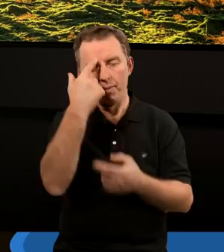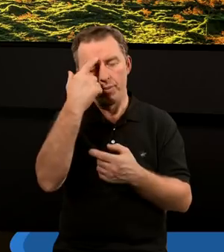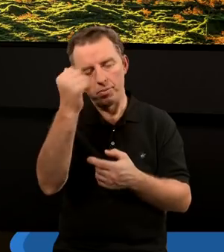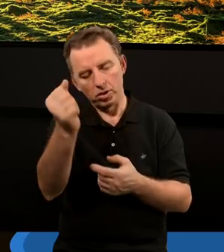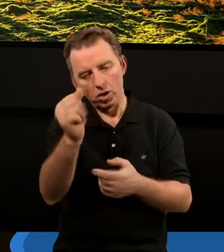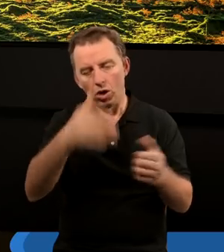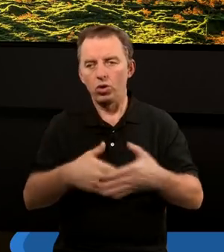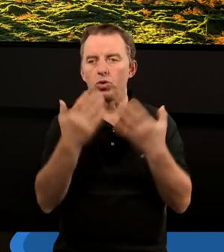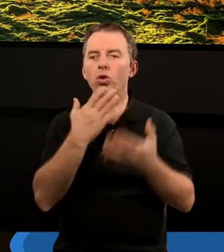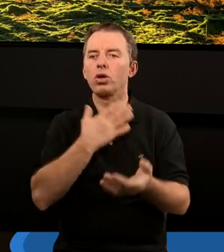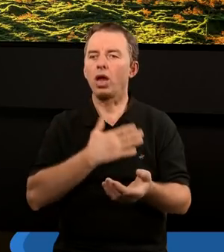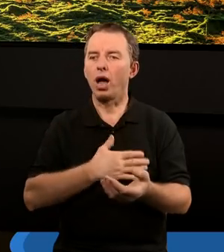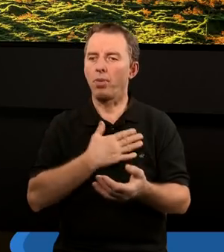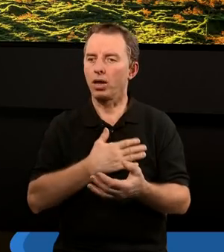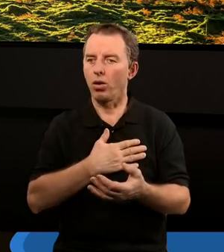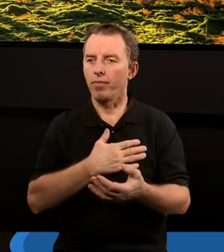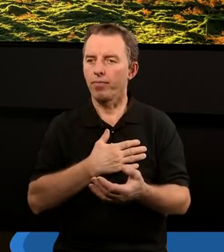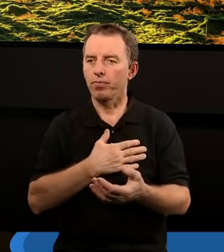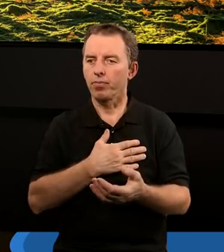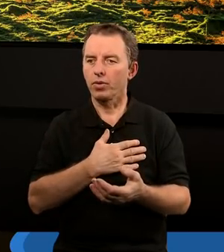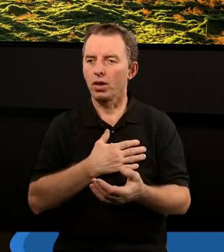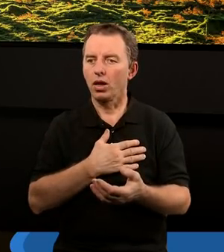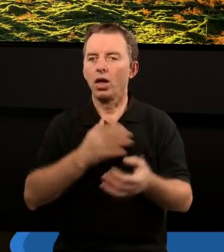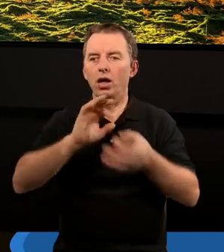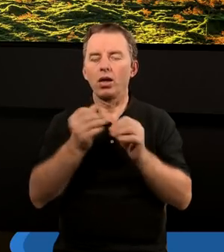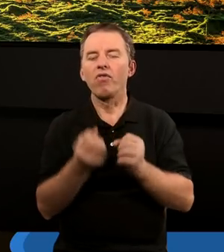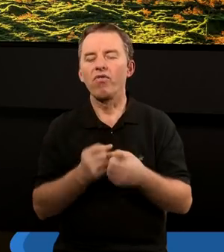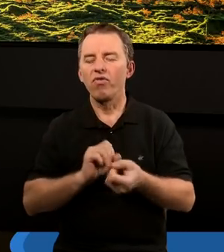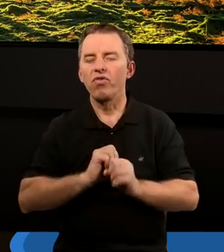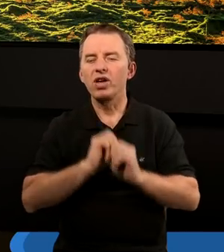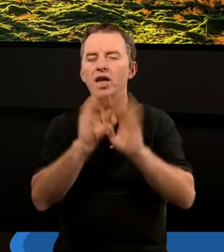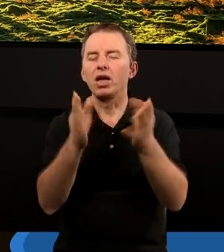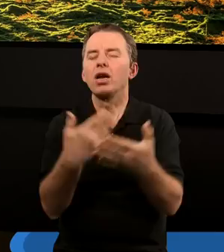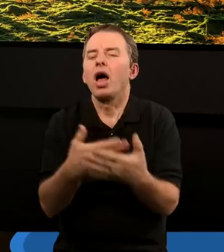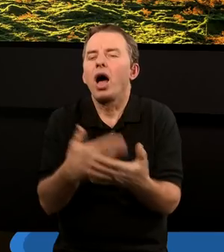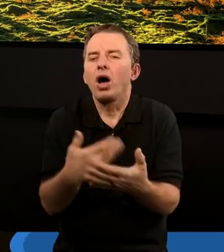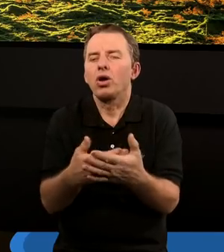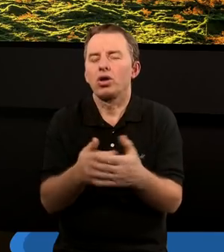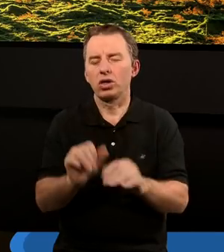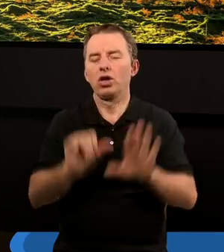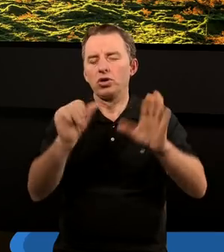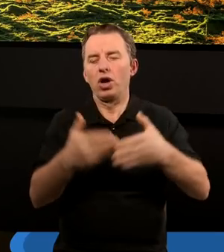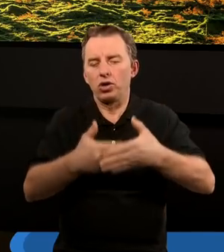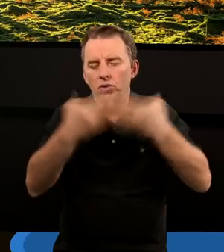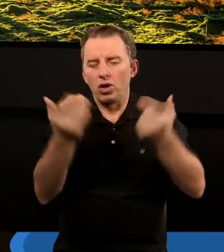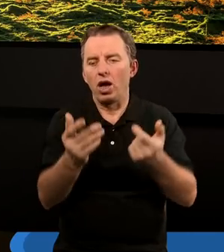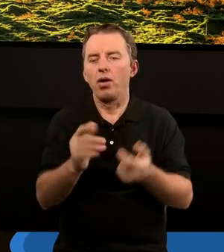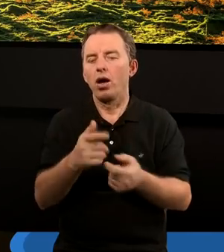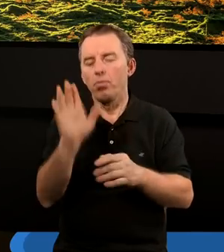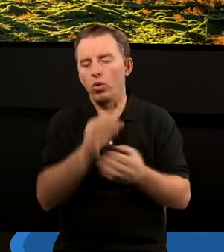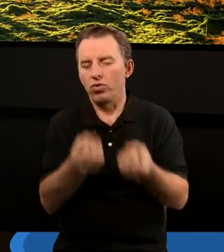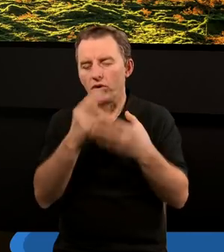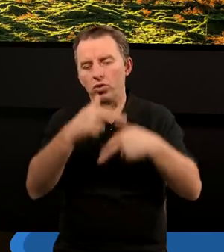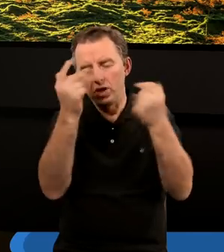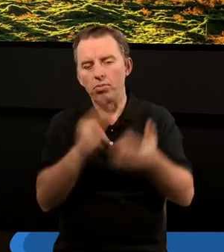pamiętać o dniu szabatu i wyjaśnione jest, dlaczego mamy pamiętać. Gdyż w sześciu dniach stworzył Pan Bóg